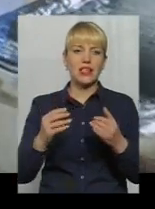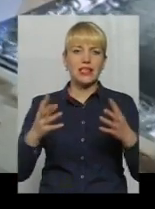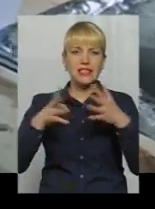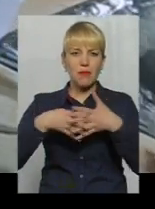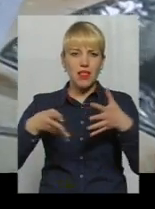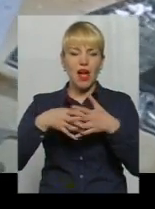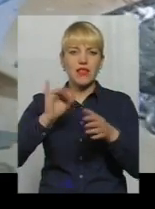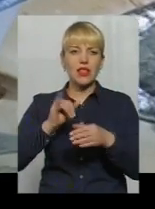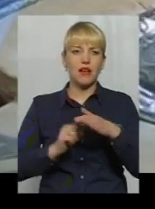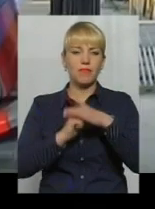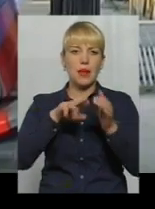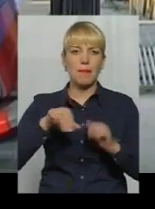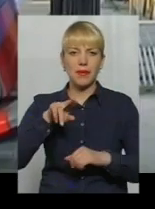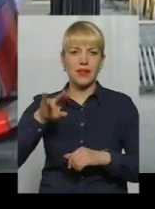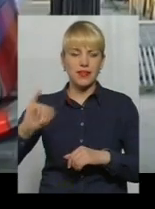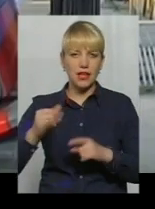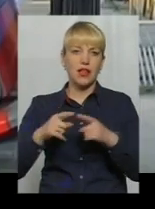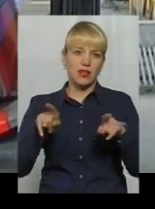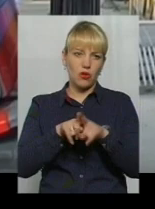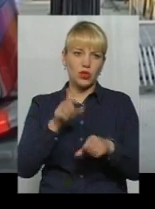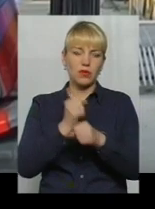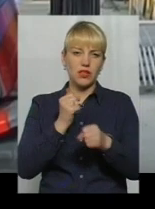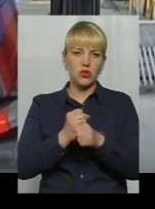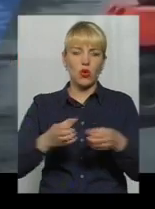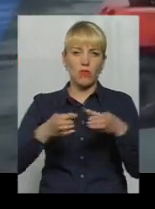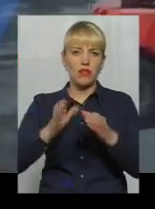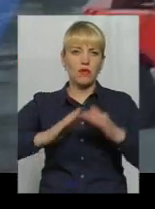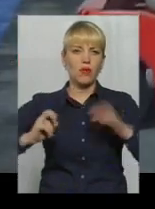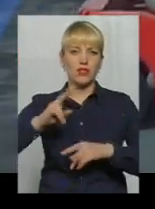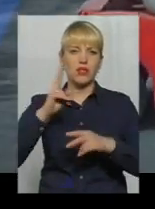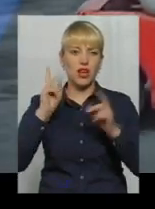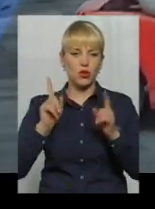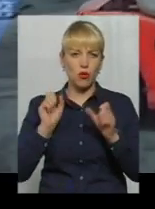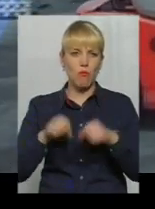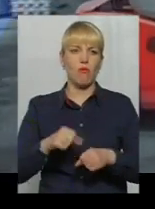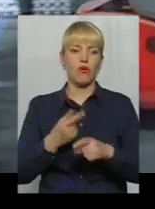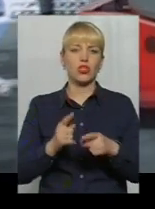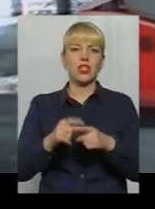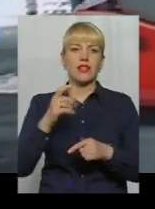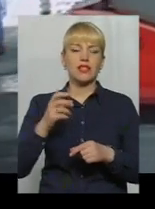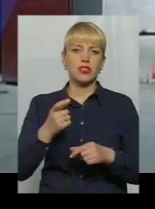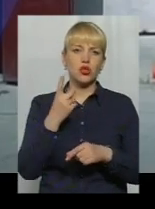інше. На підприємстві злагоджено працює команда професіоналів, яка нараховує понад 100 фахівців.